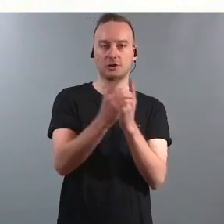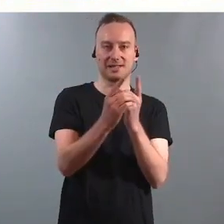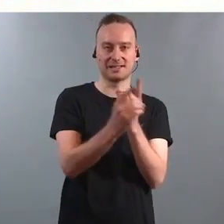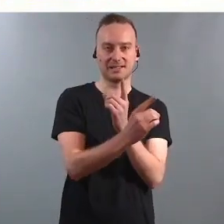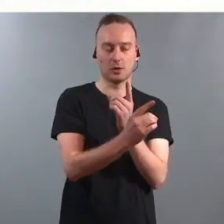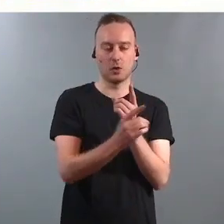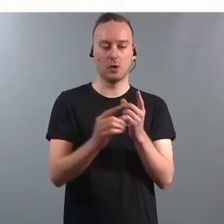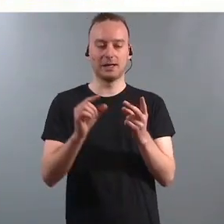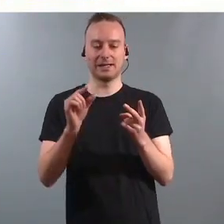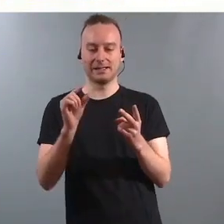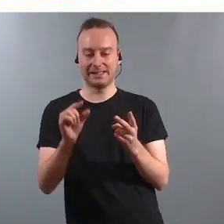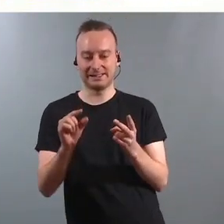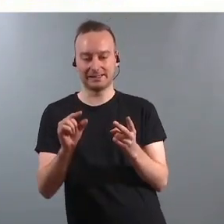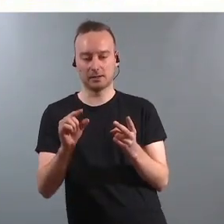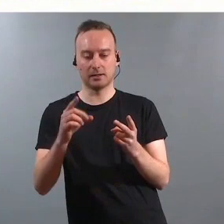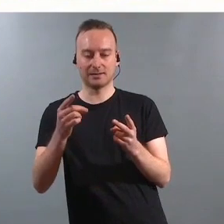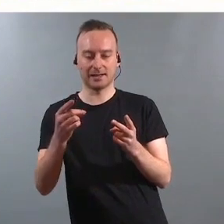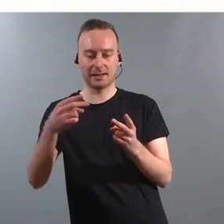snev av det og det.